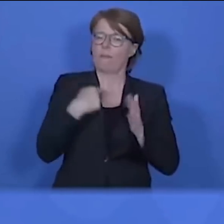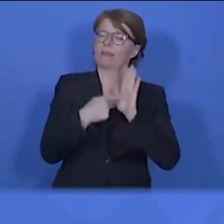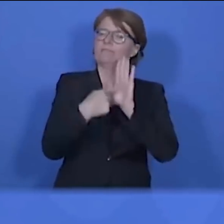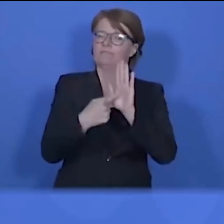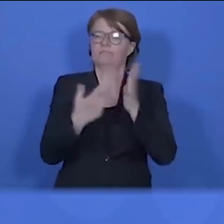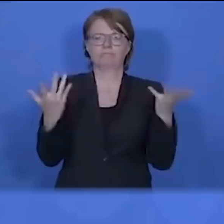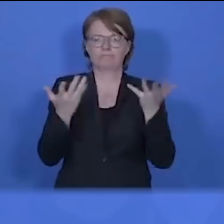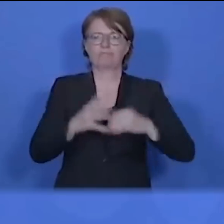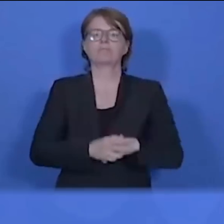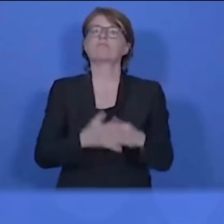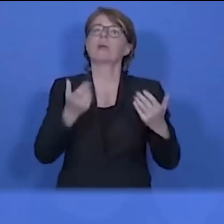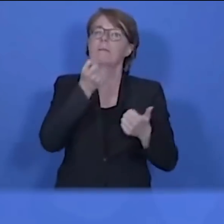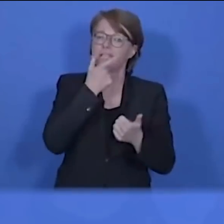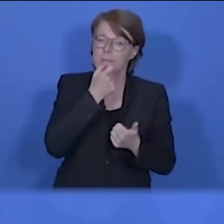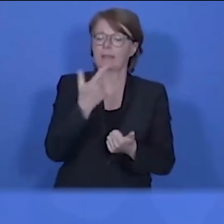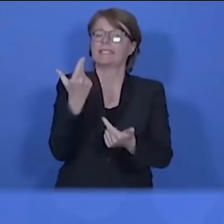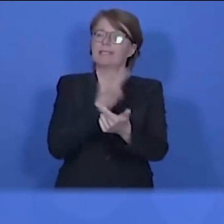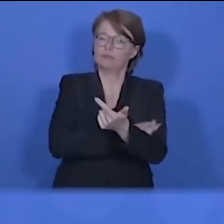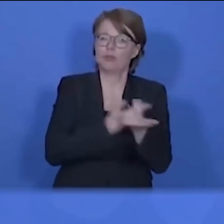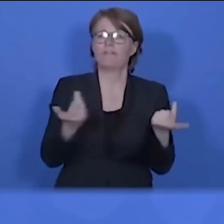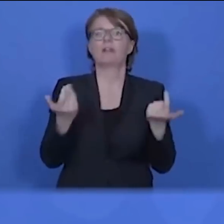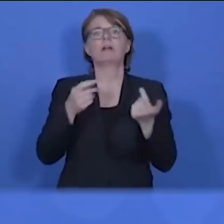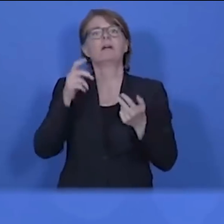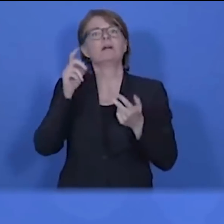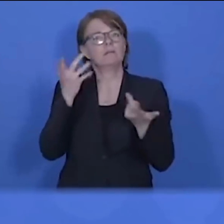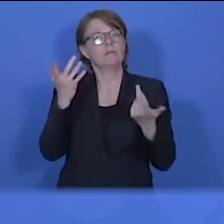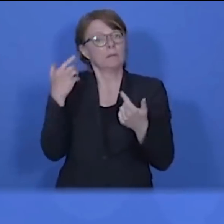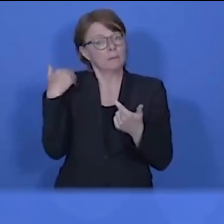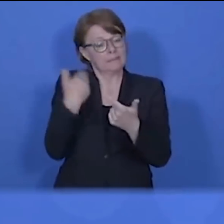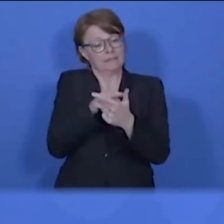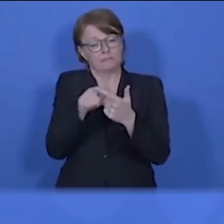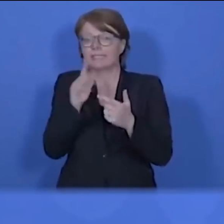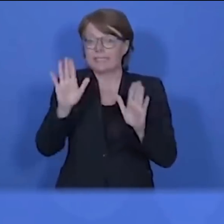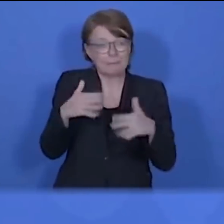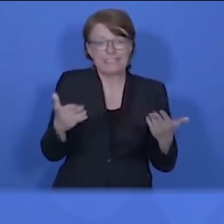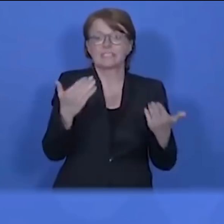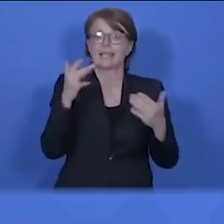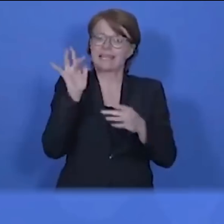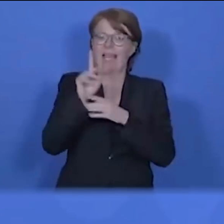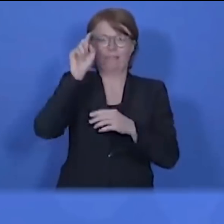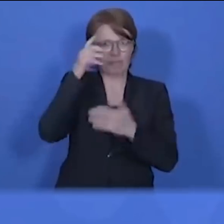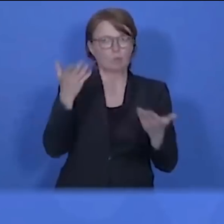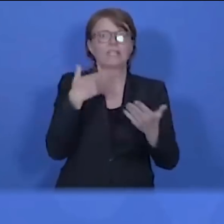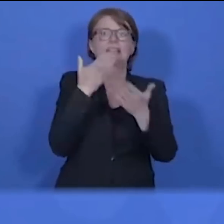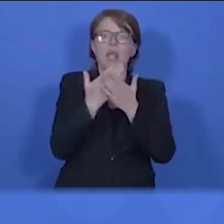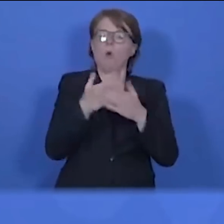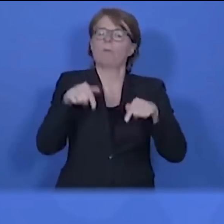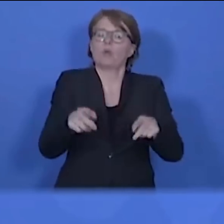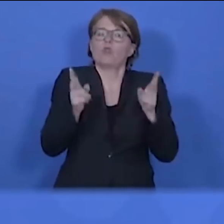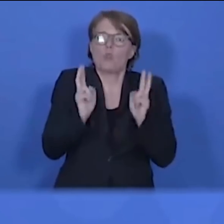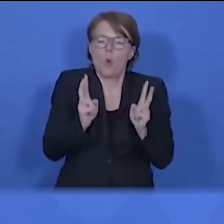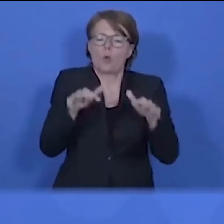dass es weder ein Medikament noch einen Impfstoff gegen dieses Virus gibt, geht es immer darum, die